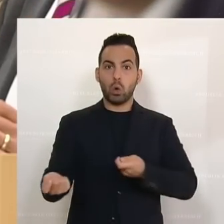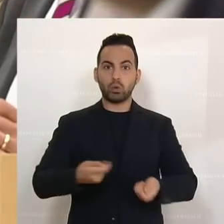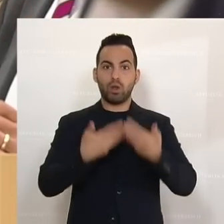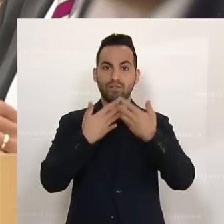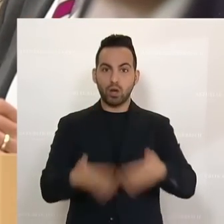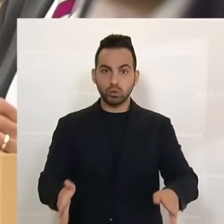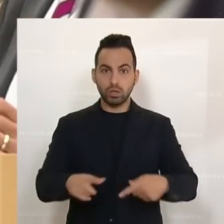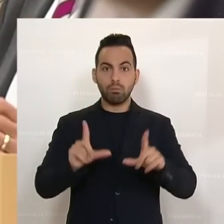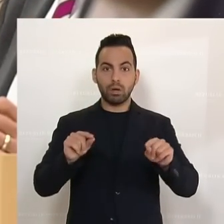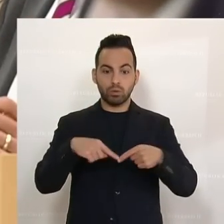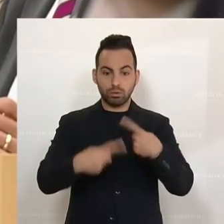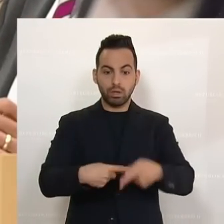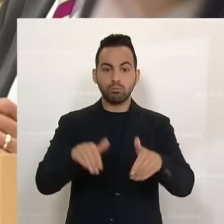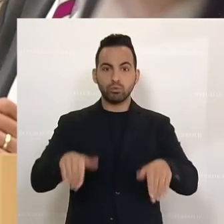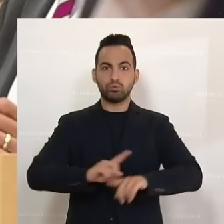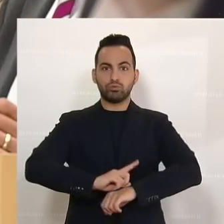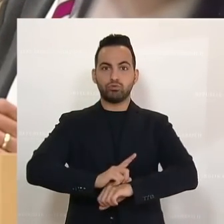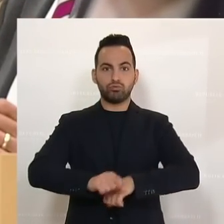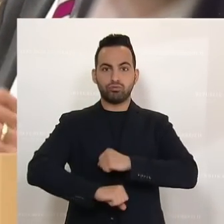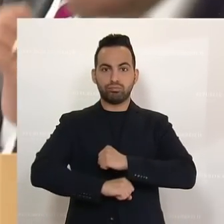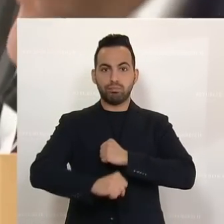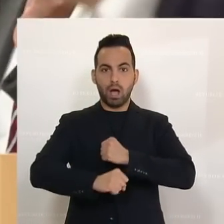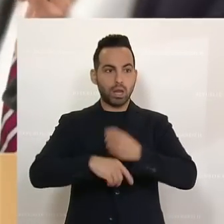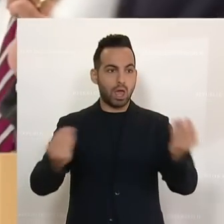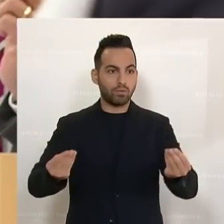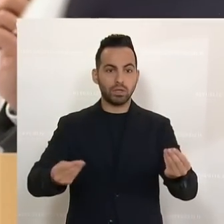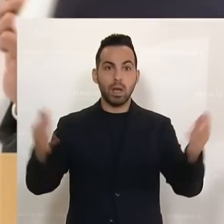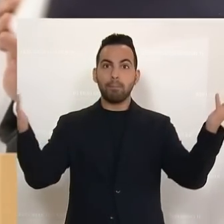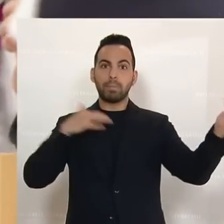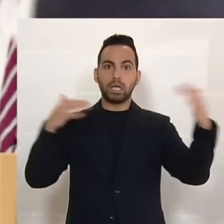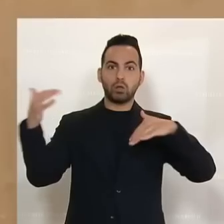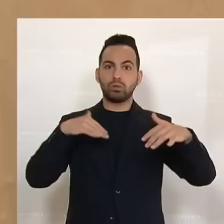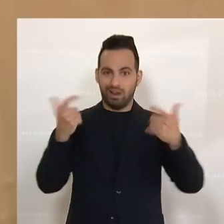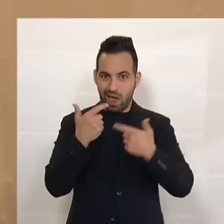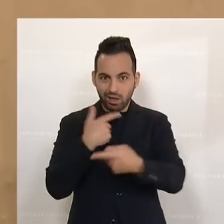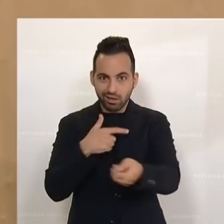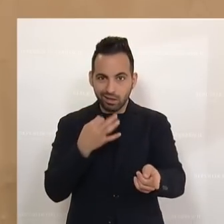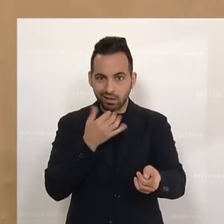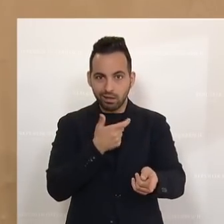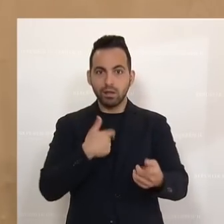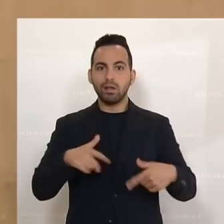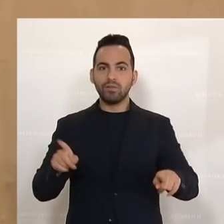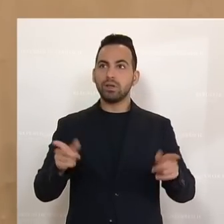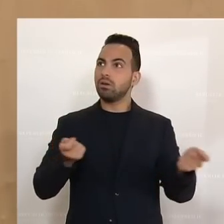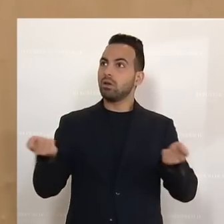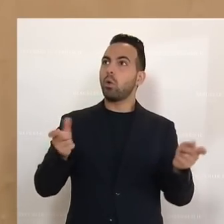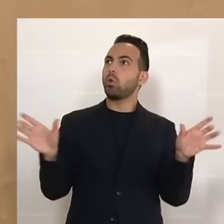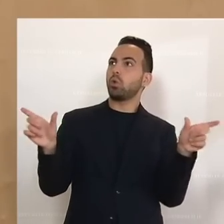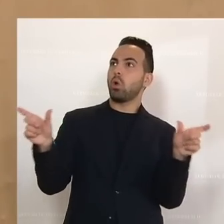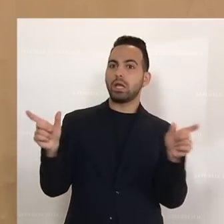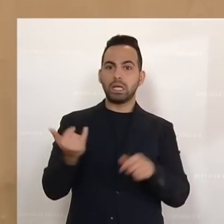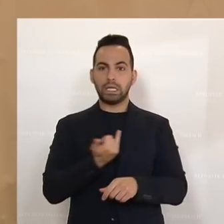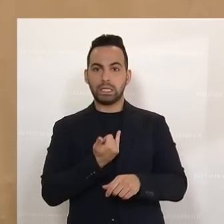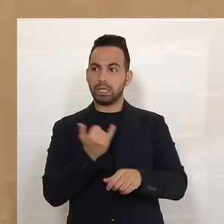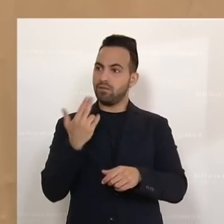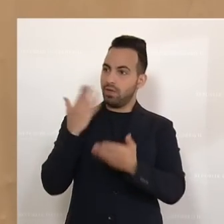was dazu führt, dass man ganz schnell was machen sollte, dass man die Migrationsströme, das ist zum Lachen, nicht bloß kontrollieren, Identität